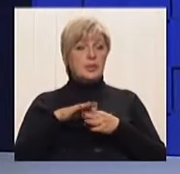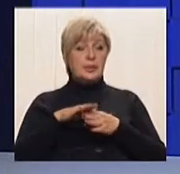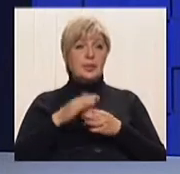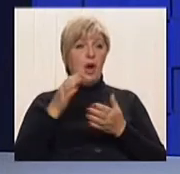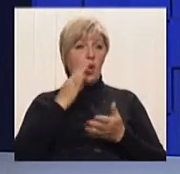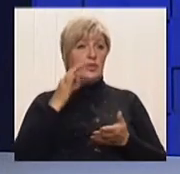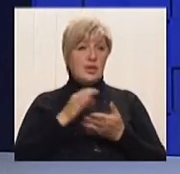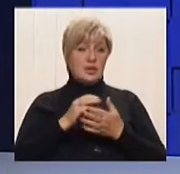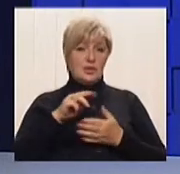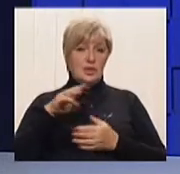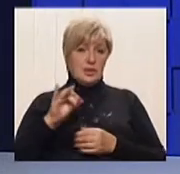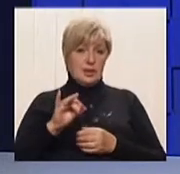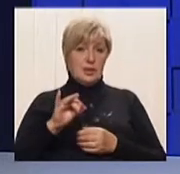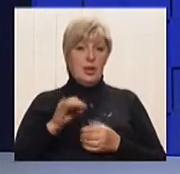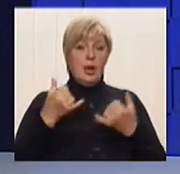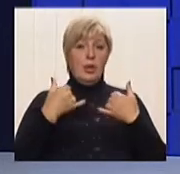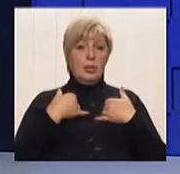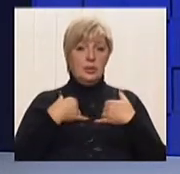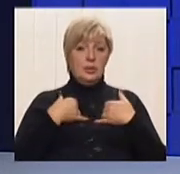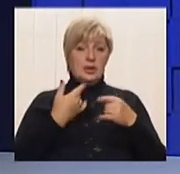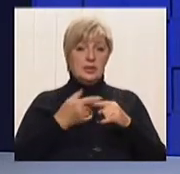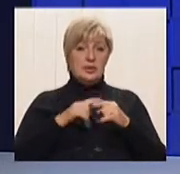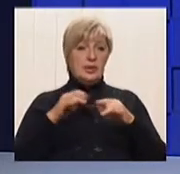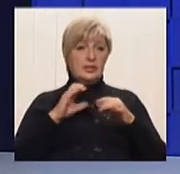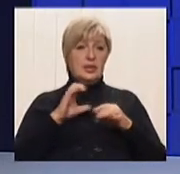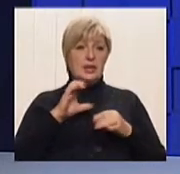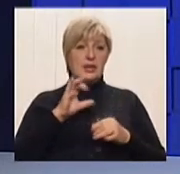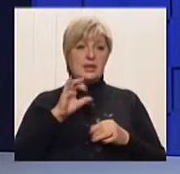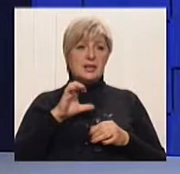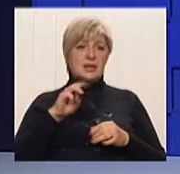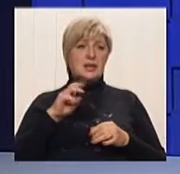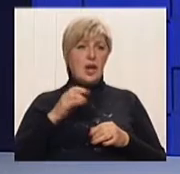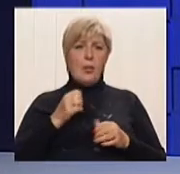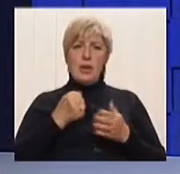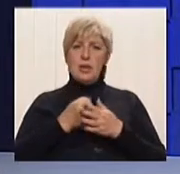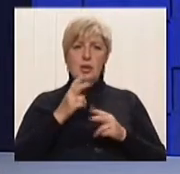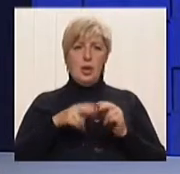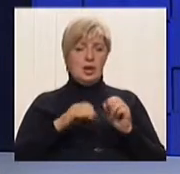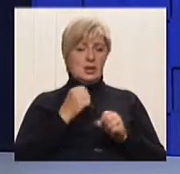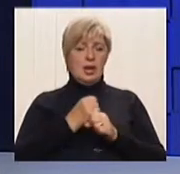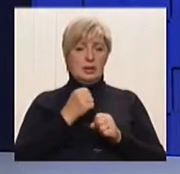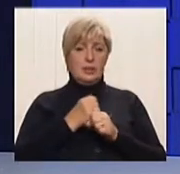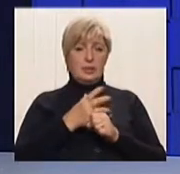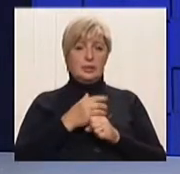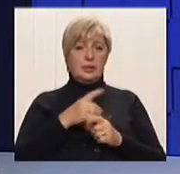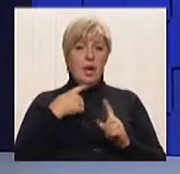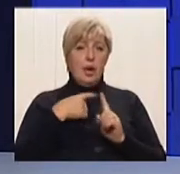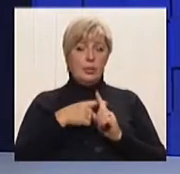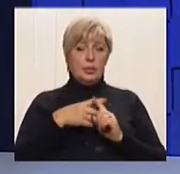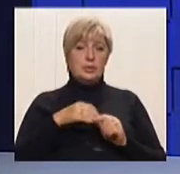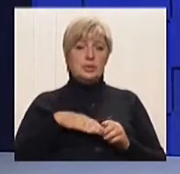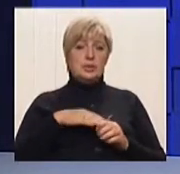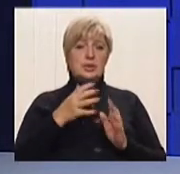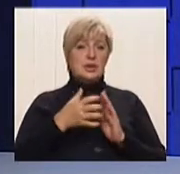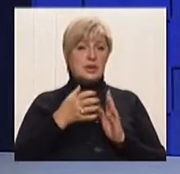відповідністі. Тобто, у нас ця система не до конца отработана. Плюс, у нас